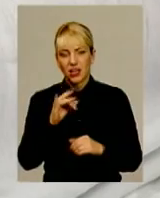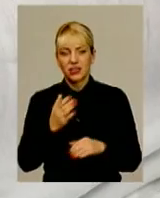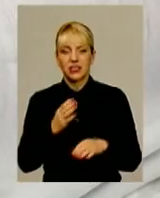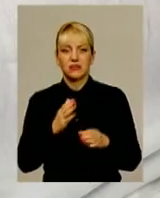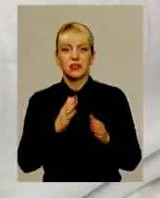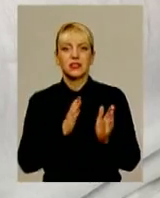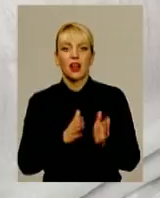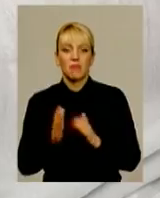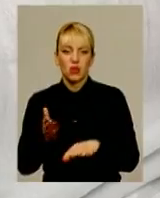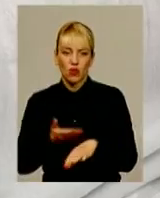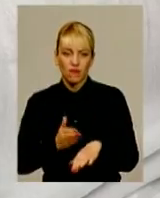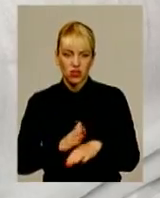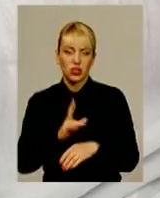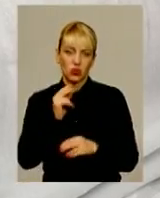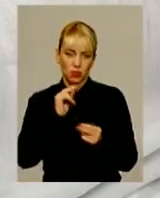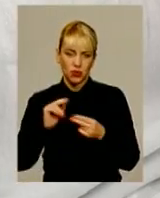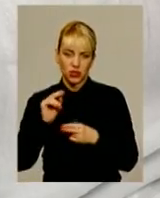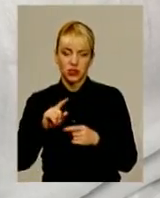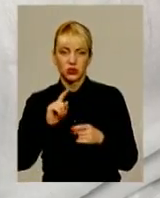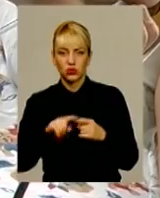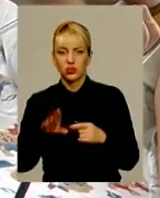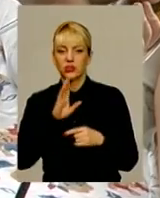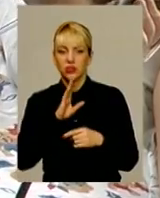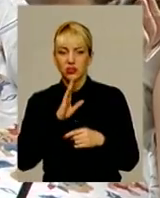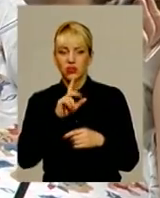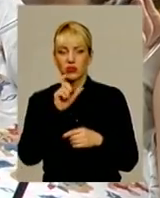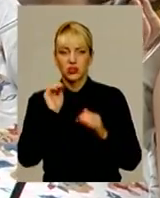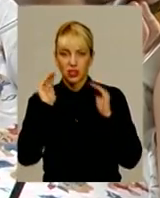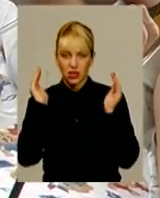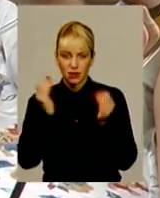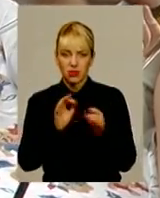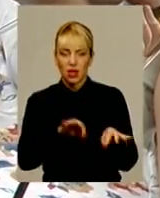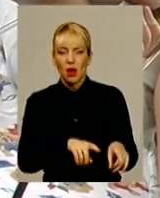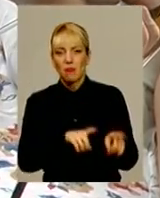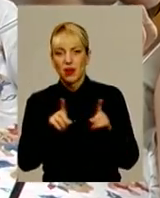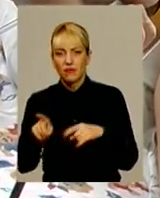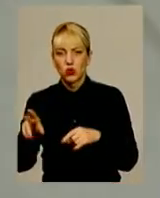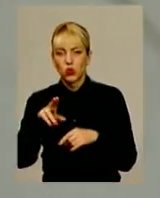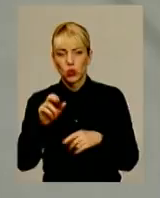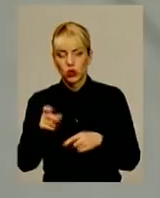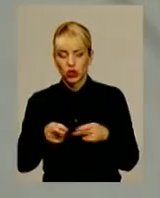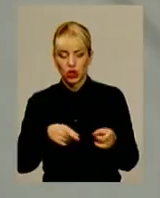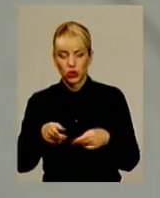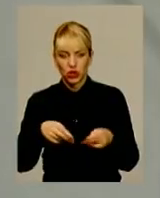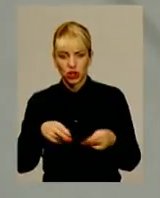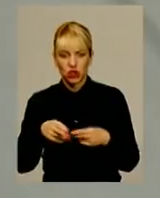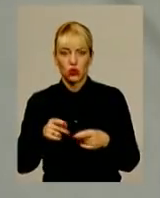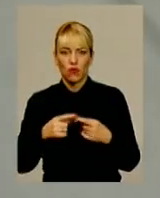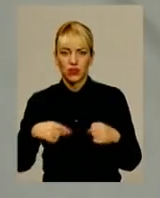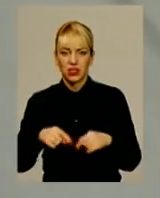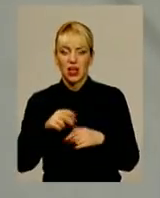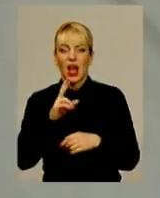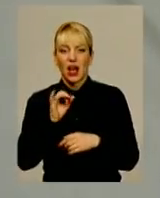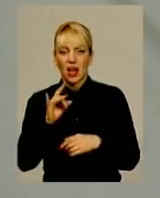важкий, але невпинно покращується. Незабаром дівчинку з реанімації переведуть до хірургічного відділення. Каріна обіцяє тепер